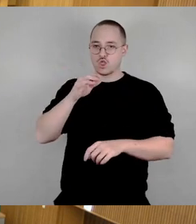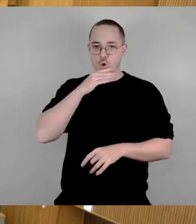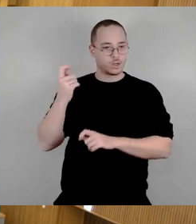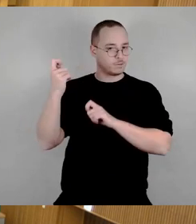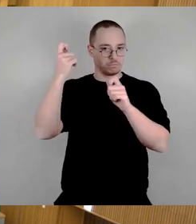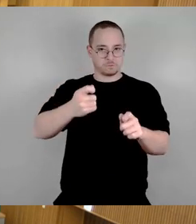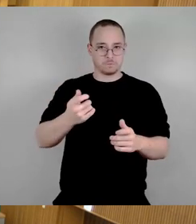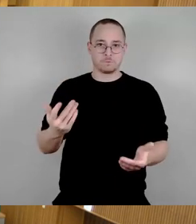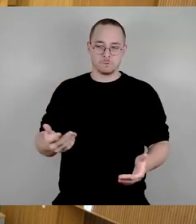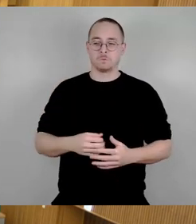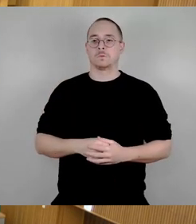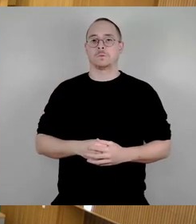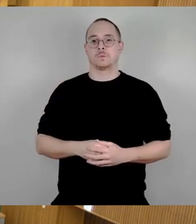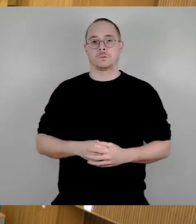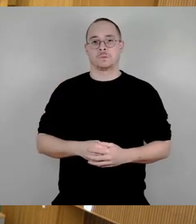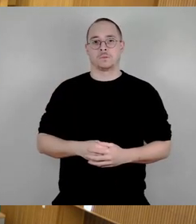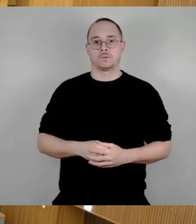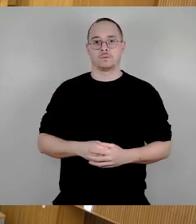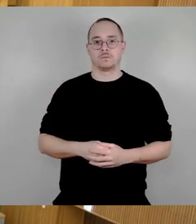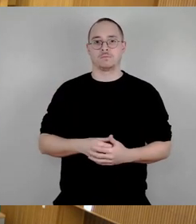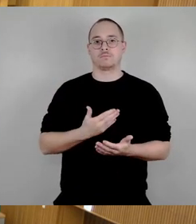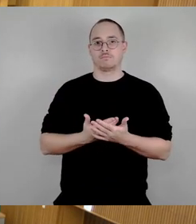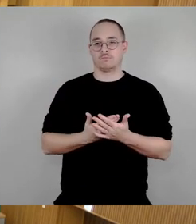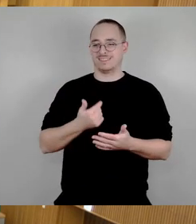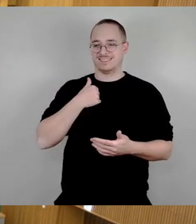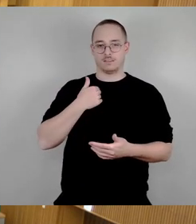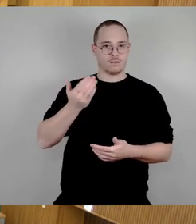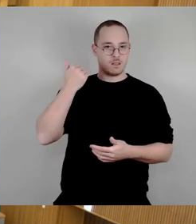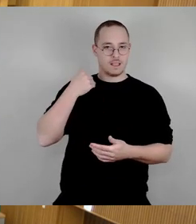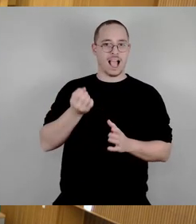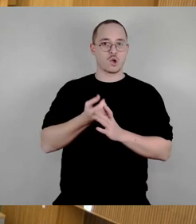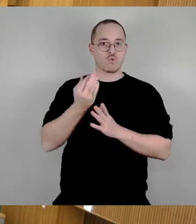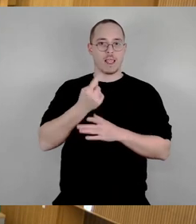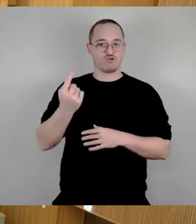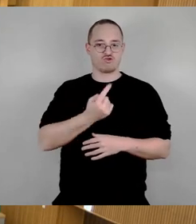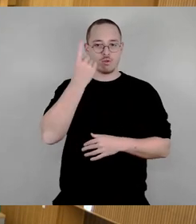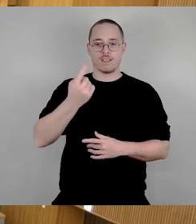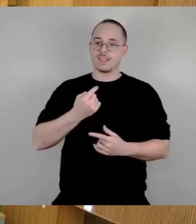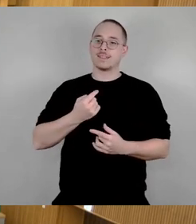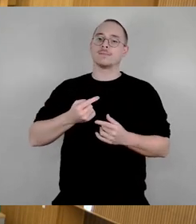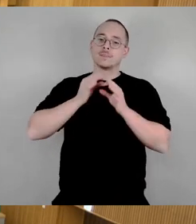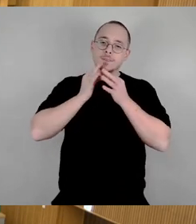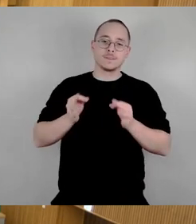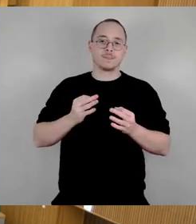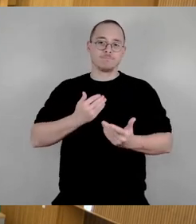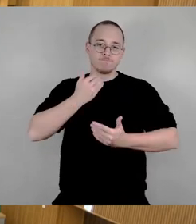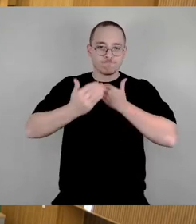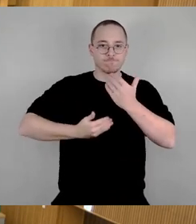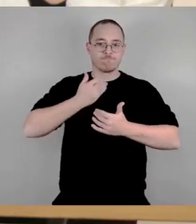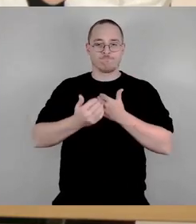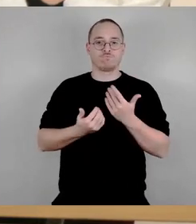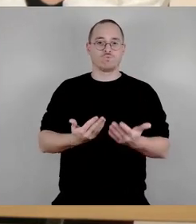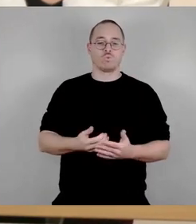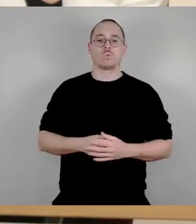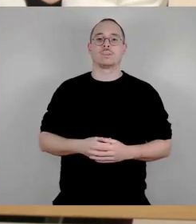aktuellen Stunde ausführlicher berichtet und das erläutert. Und wir immer noch an dem Stand sind, dass es nach der